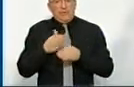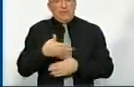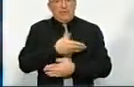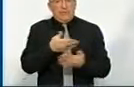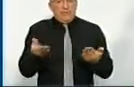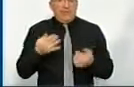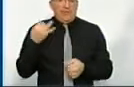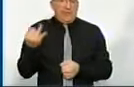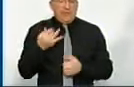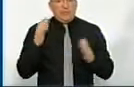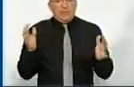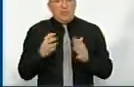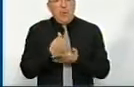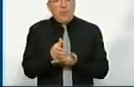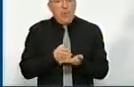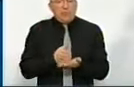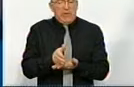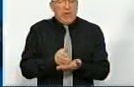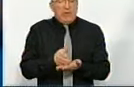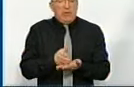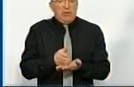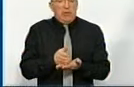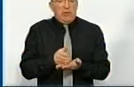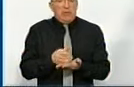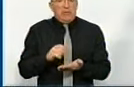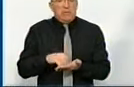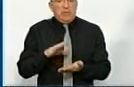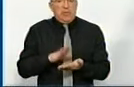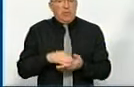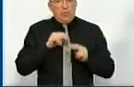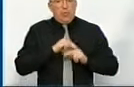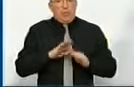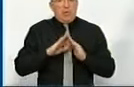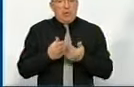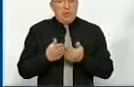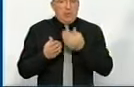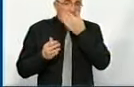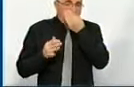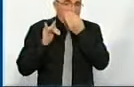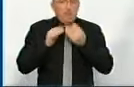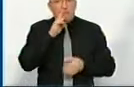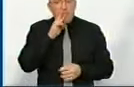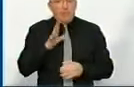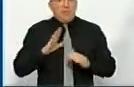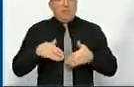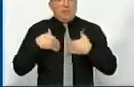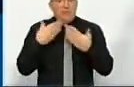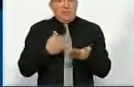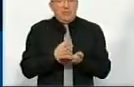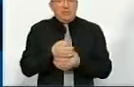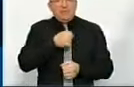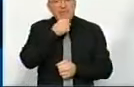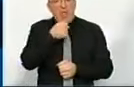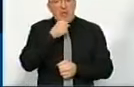них цікавило збереження посади, запису в трудовій книжці і зарплати. Тому була запропонована посада